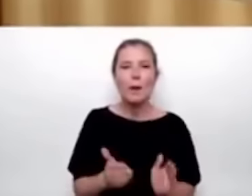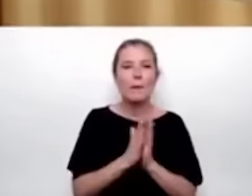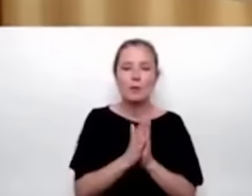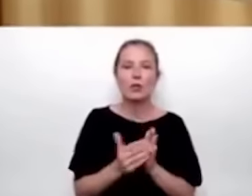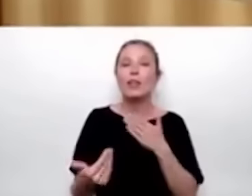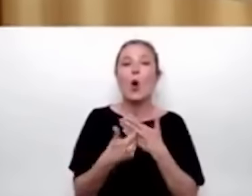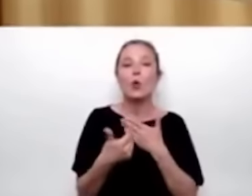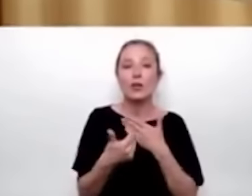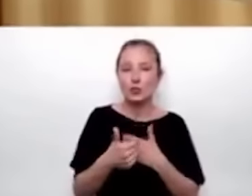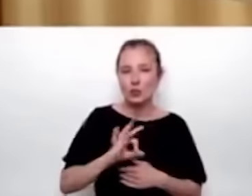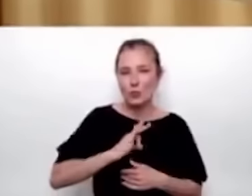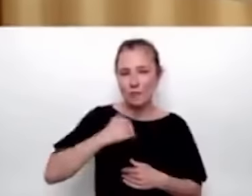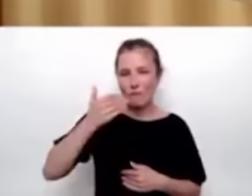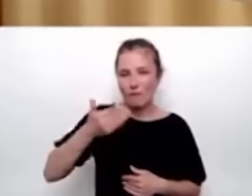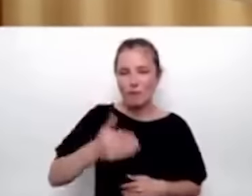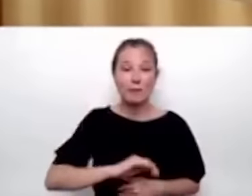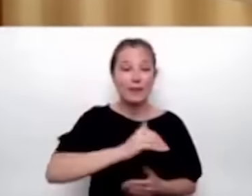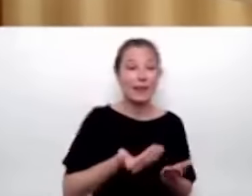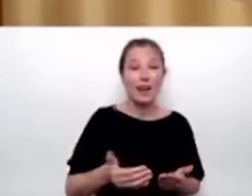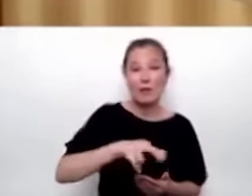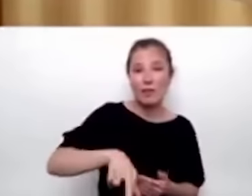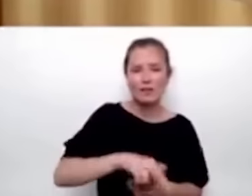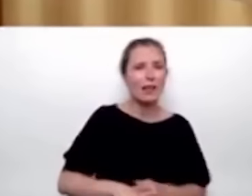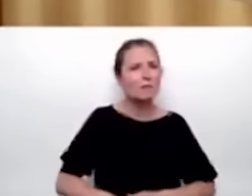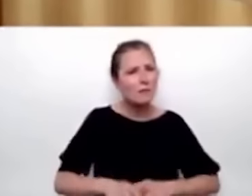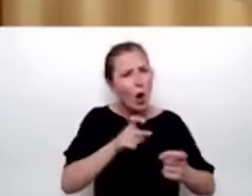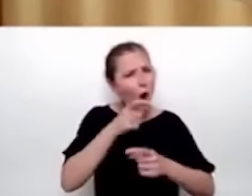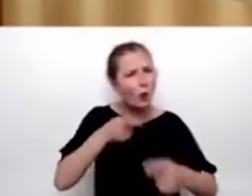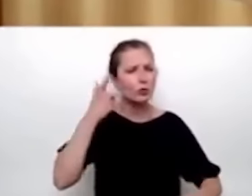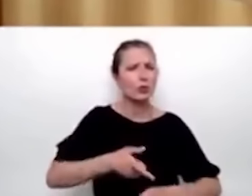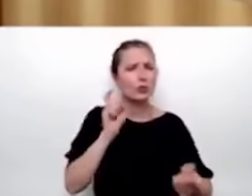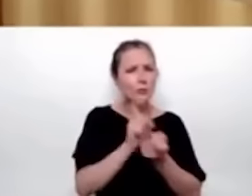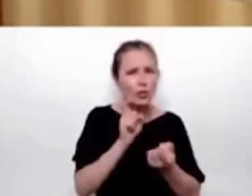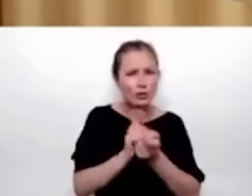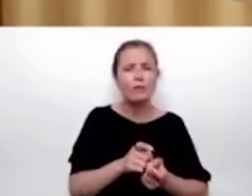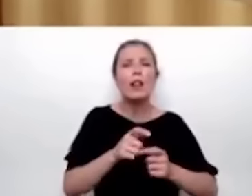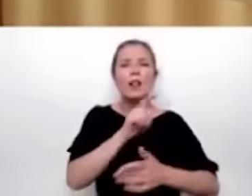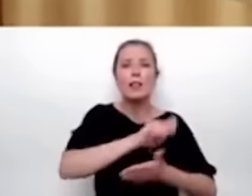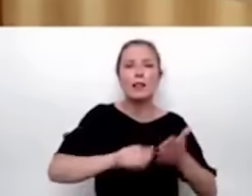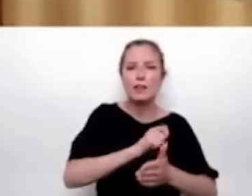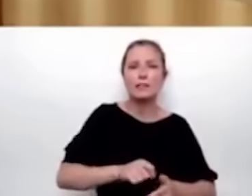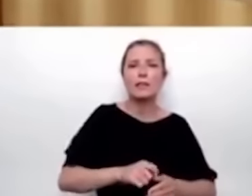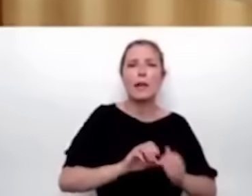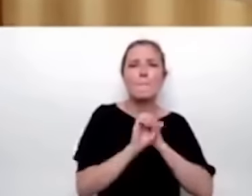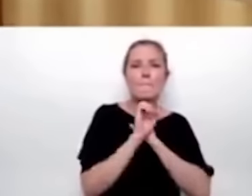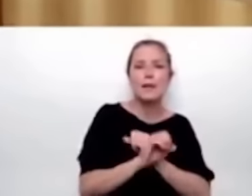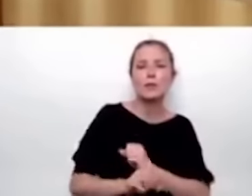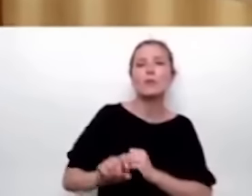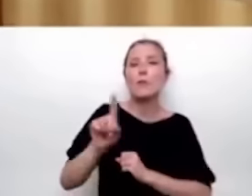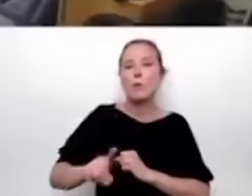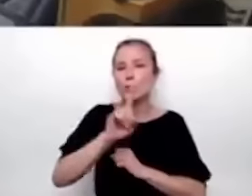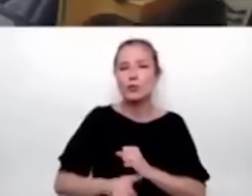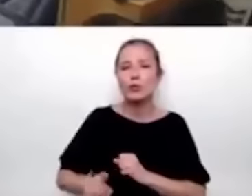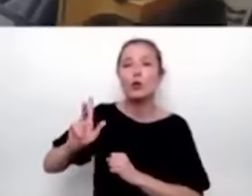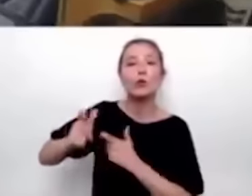dokonanych przez ministra kultury, jak i bezprawnych ingerencji w program telewizji i radia publicznego. Szanowni państwo, ogłaszam 15 minut Takich jak bezprawne